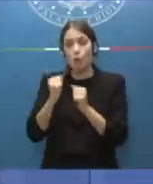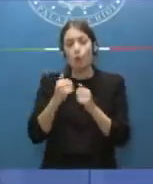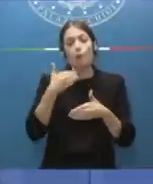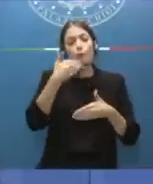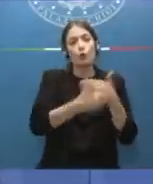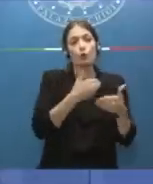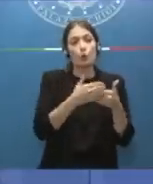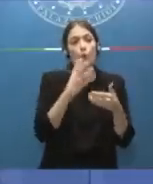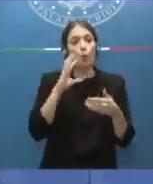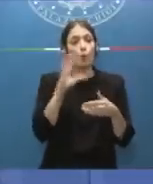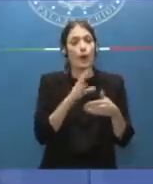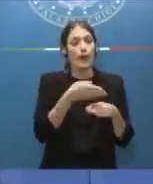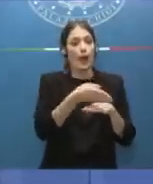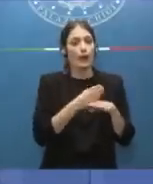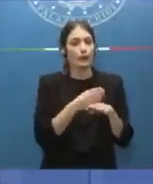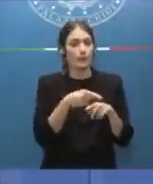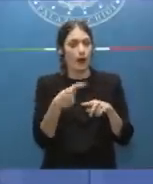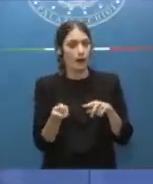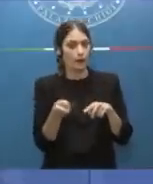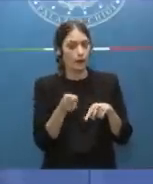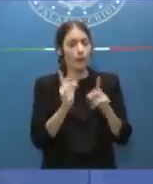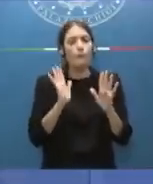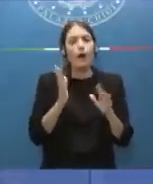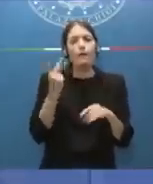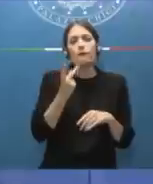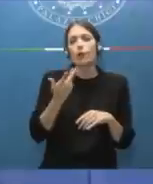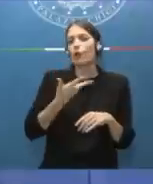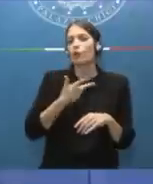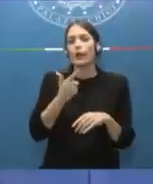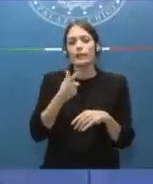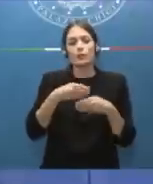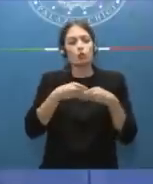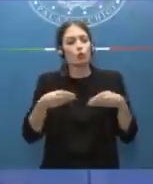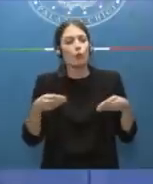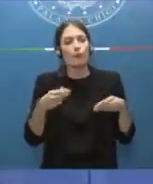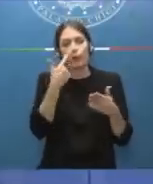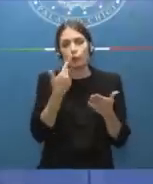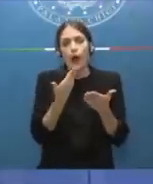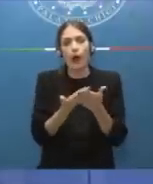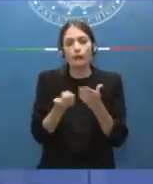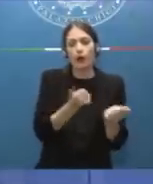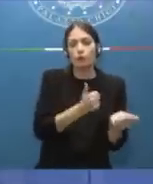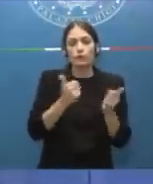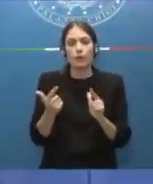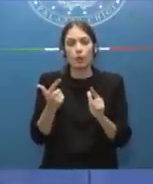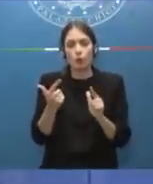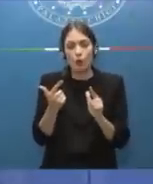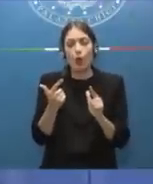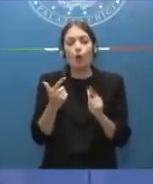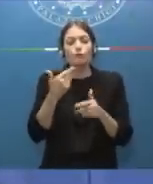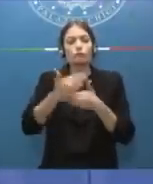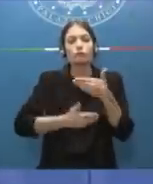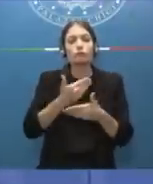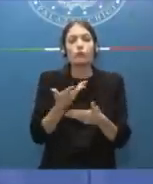ma non esiste uno strumento che dica qual è il tipo di interpello che si deve fare